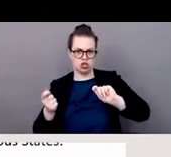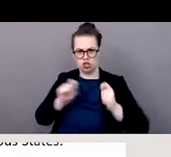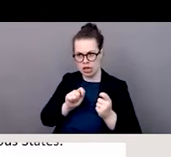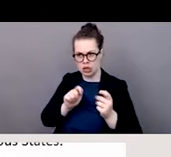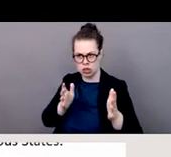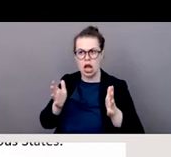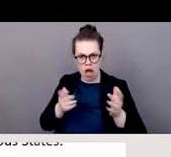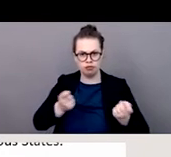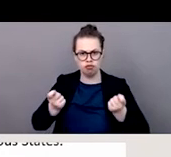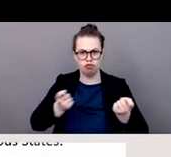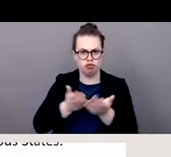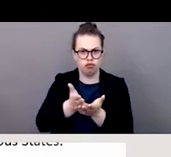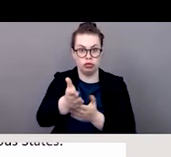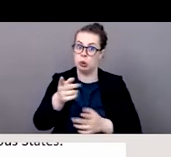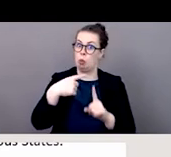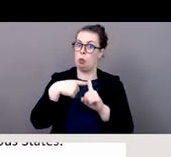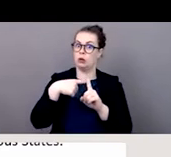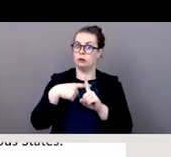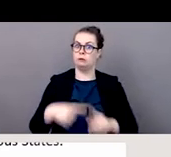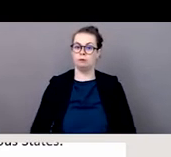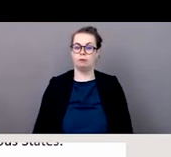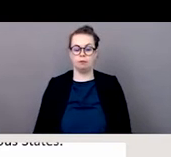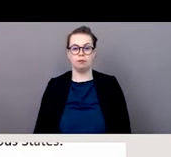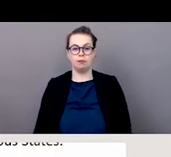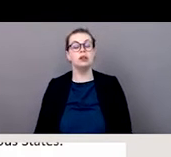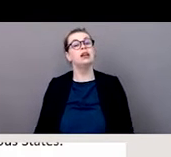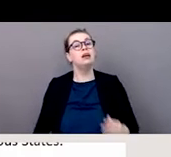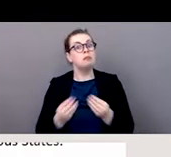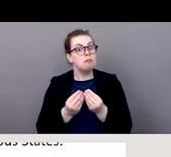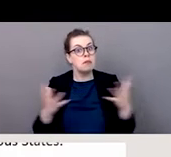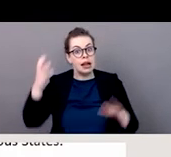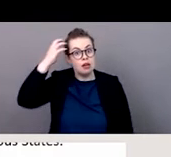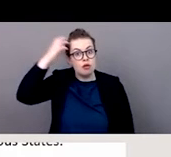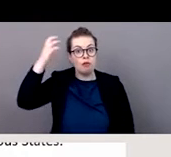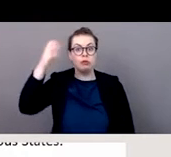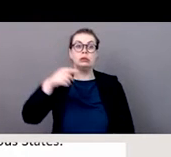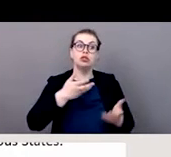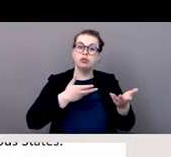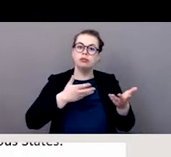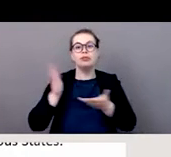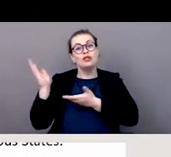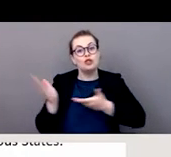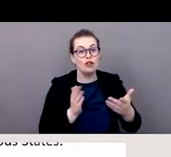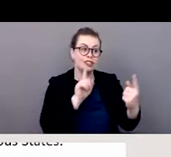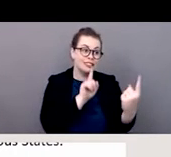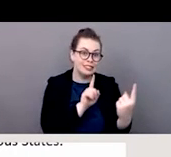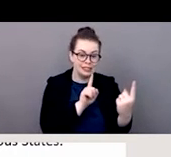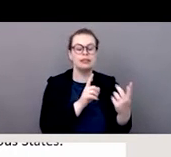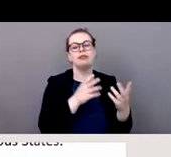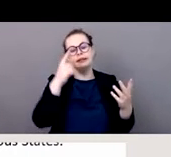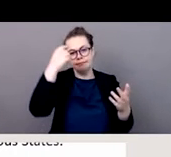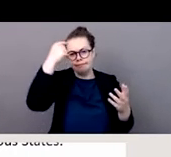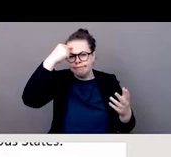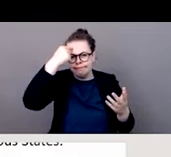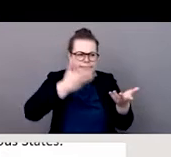mesures. Plusieurs gouvernements continuent aussi les dispositions de ce service centrales en ce qui concerne l'esclavage moderne,